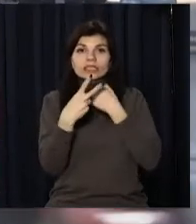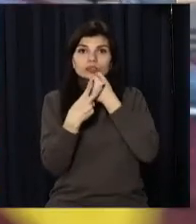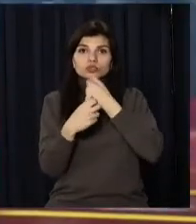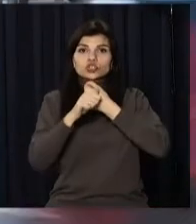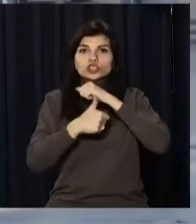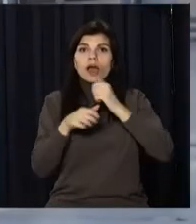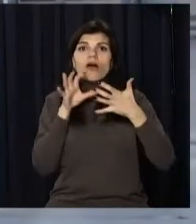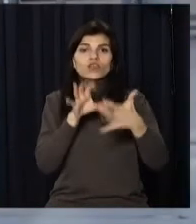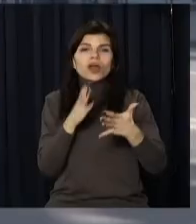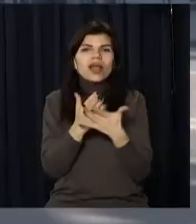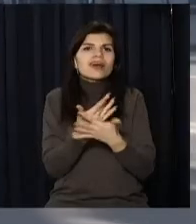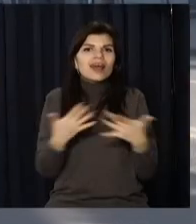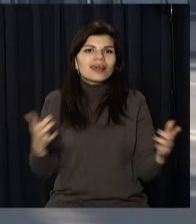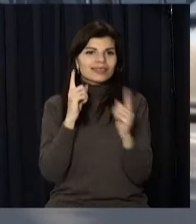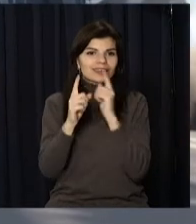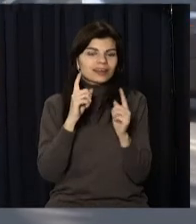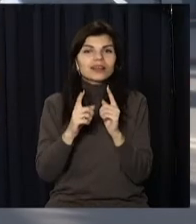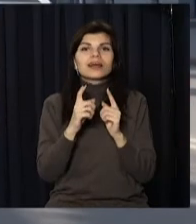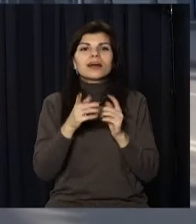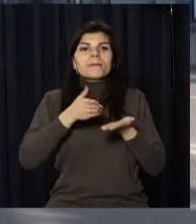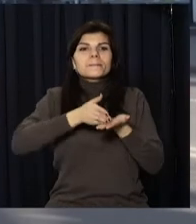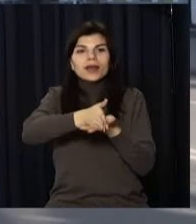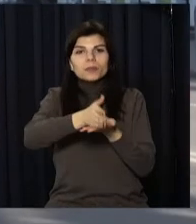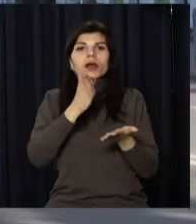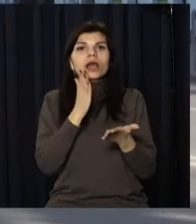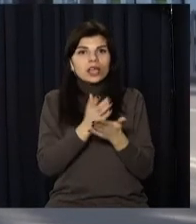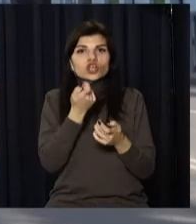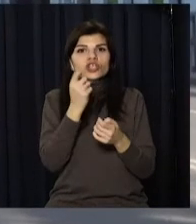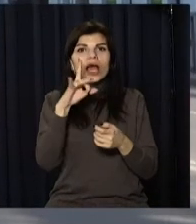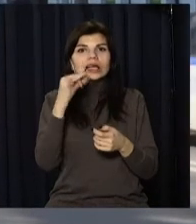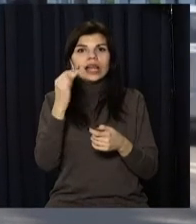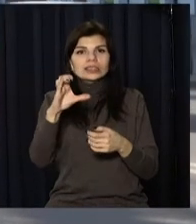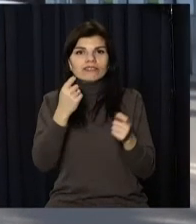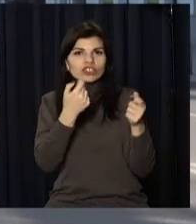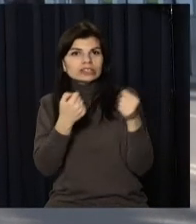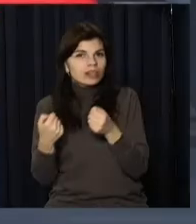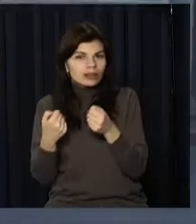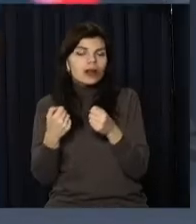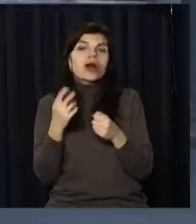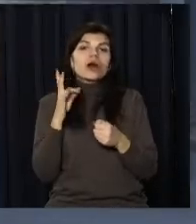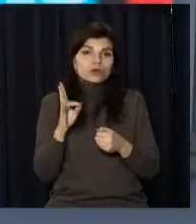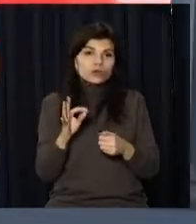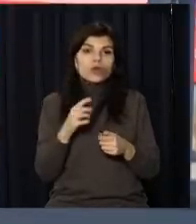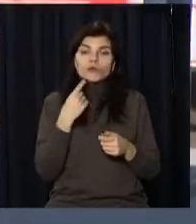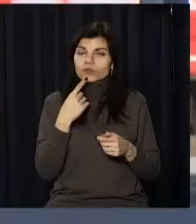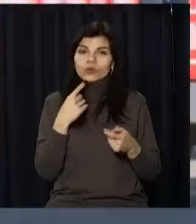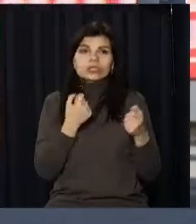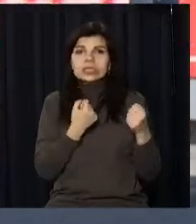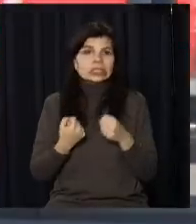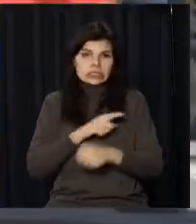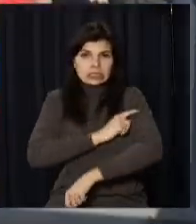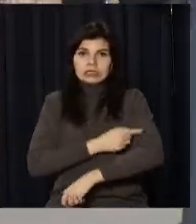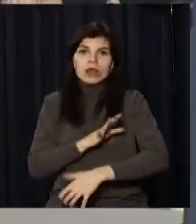автобусів різної місткості. На певних напрямах є затримки, проте вони не критичні, кажуть в обласному управлінні транспорту.